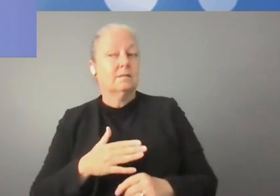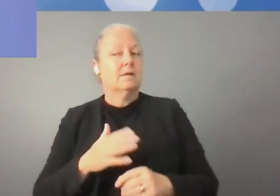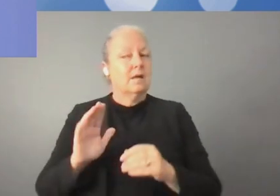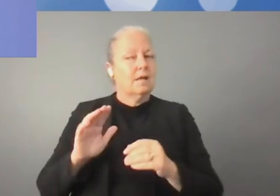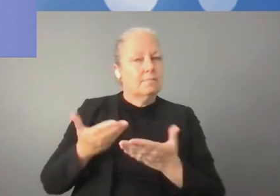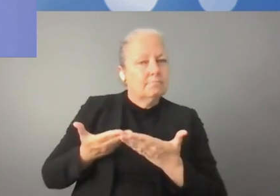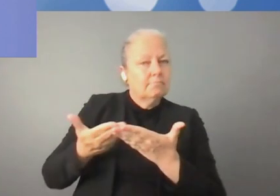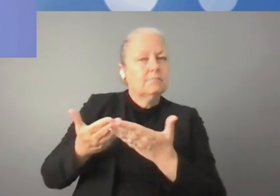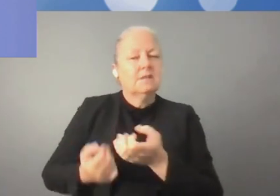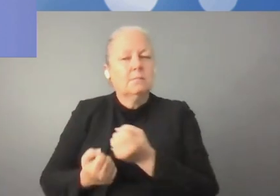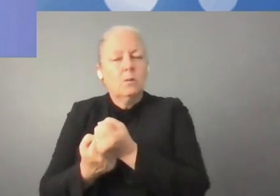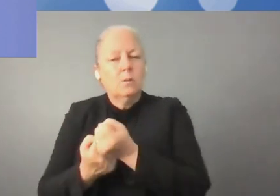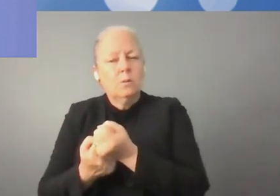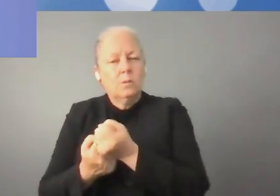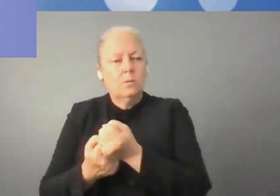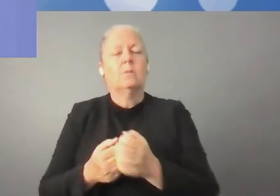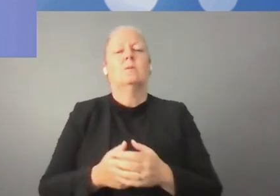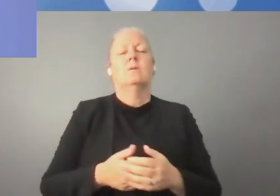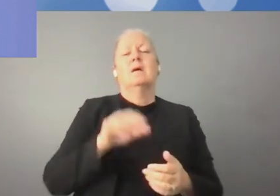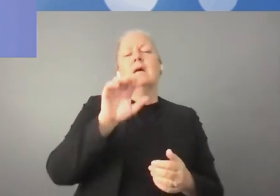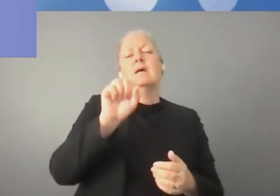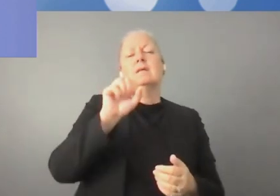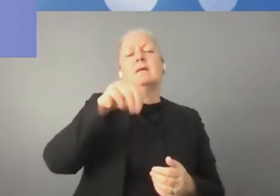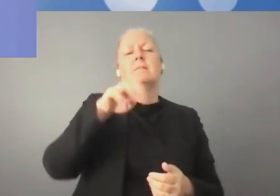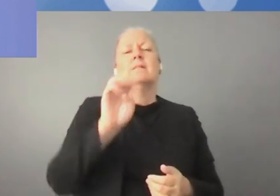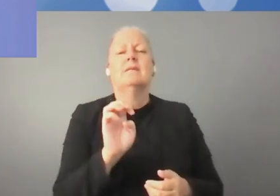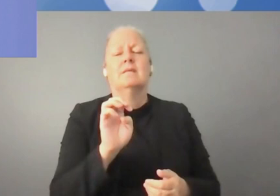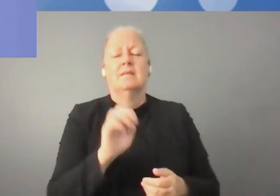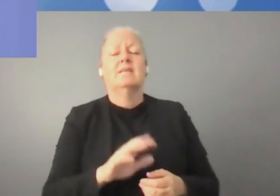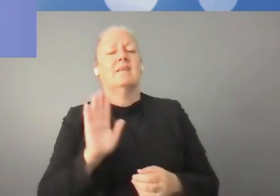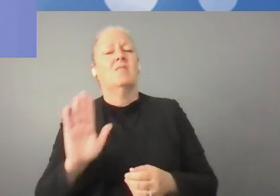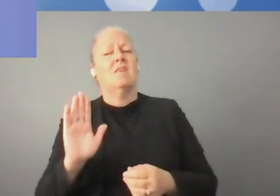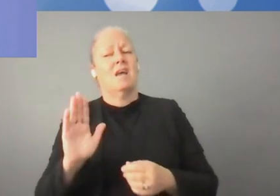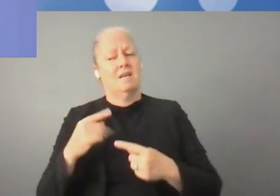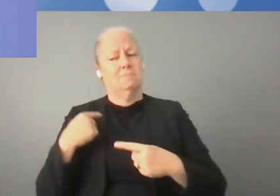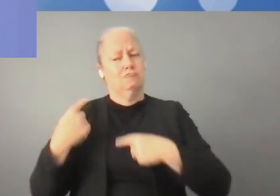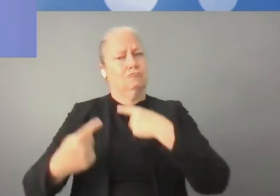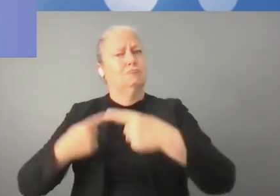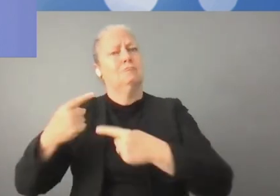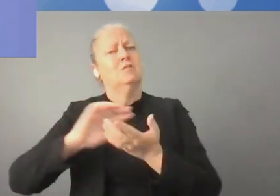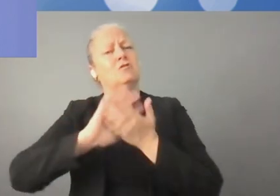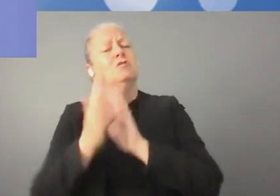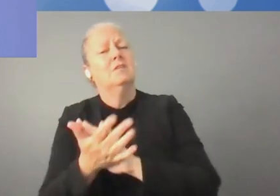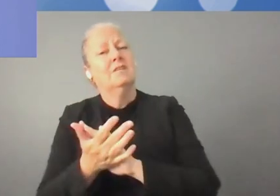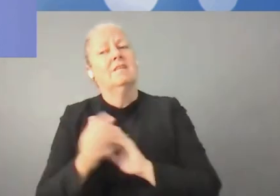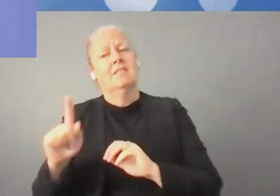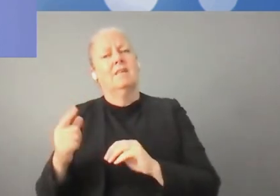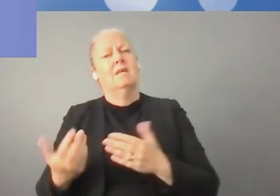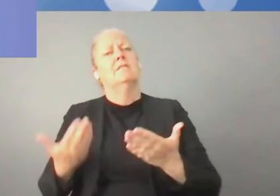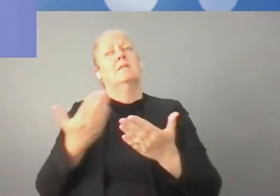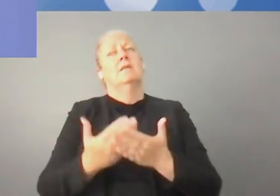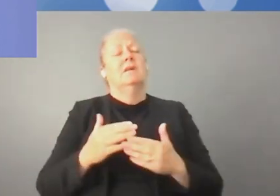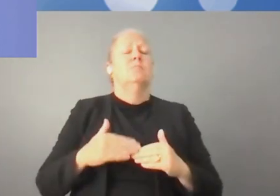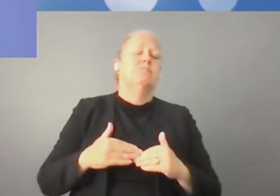d'emplois, il est dans ce tissu de petites et moyennes entreprises qui n'ont pas les moyens de prendre des experts en transformation